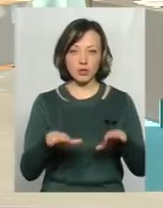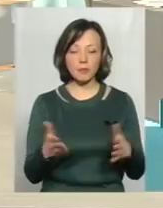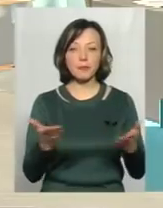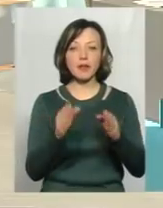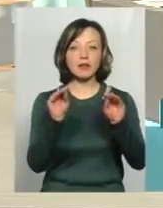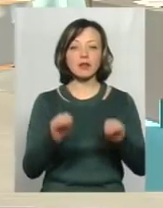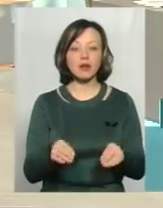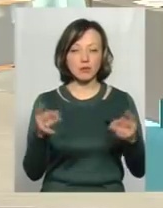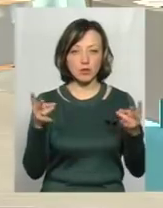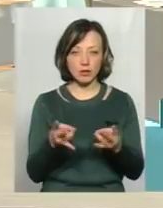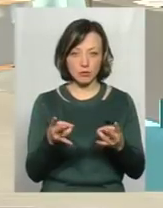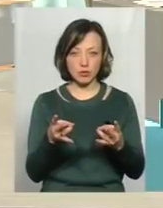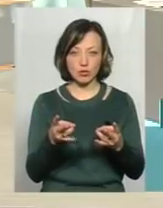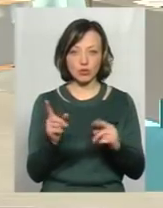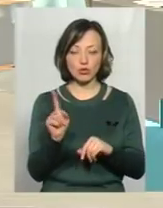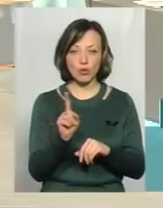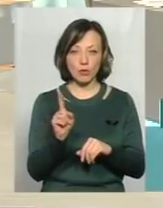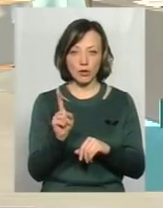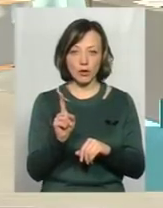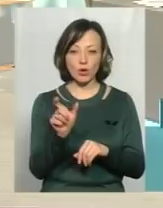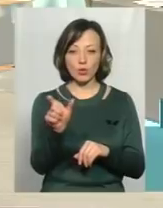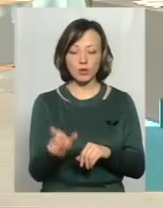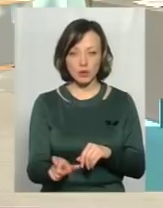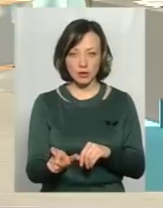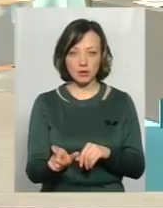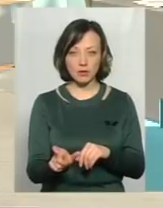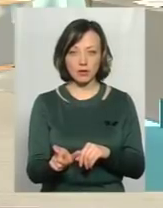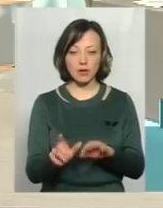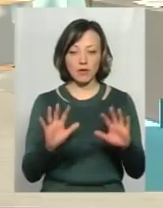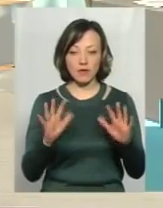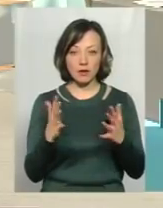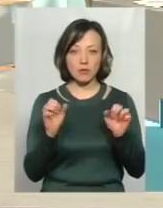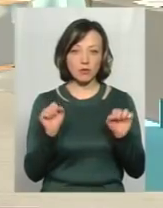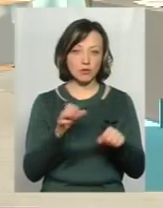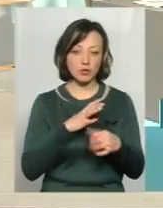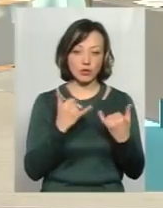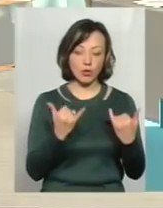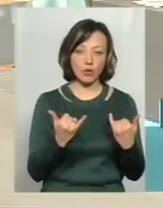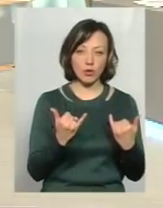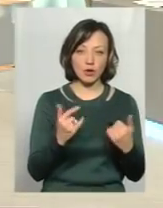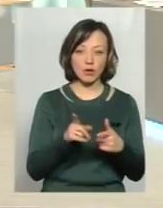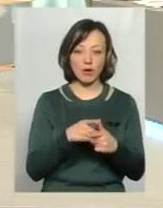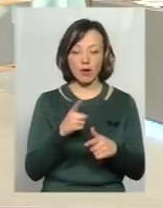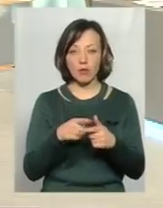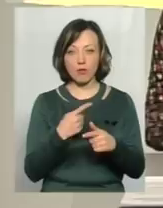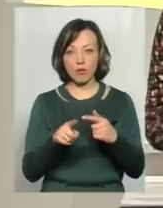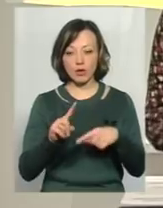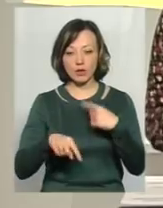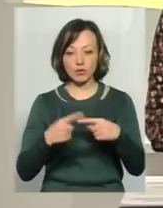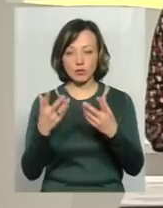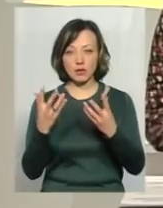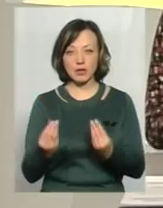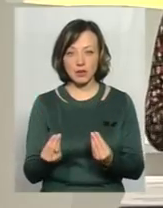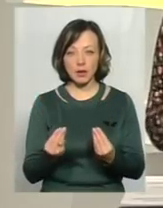дані потрібні все ж таки, щоб людина, то випадок може стати сьогодні, може на наступний день людина захоче